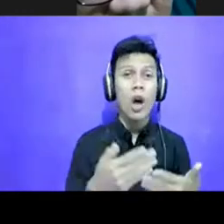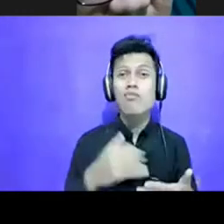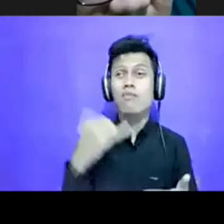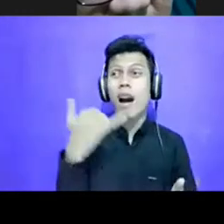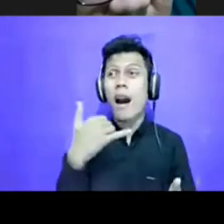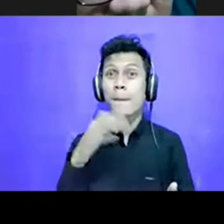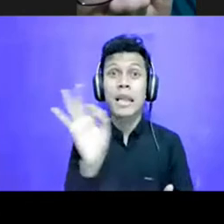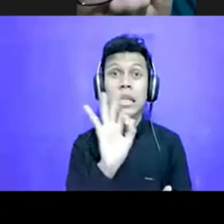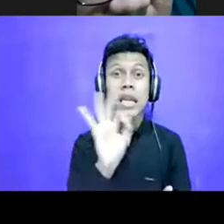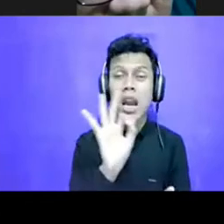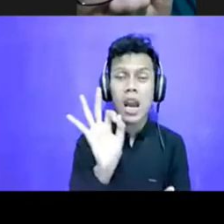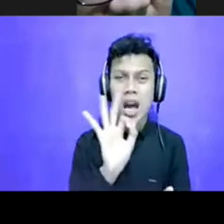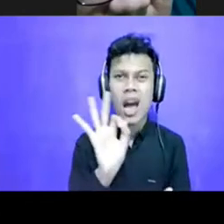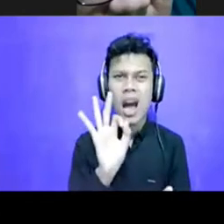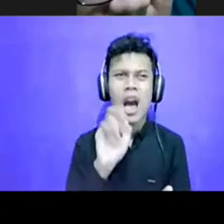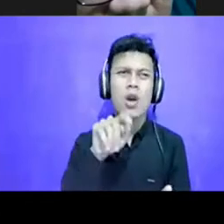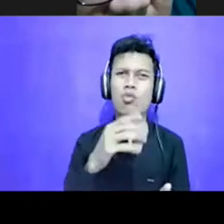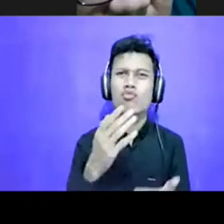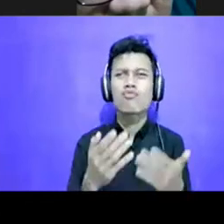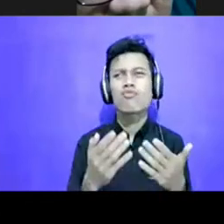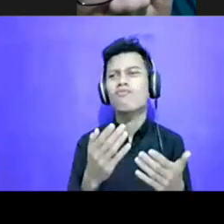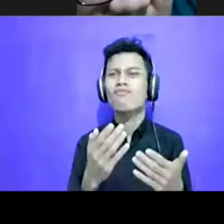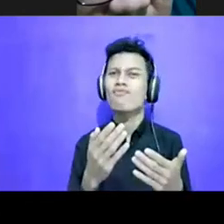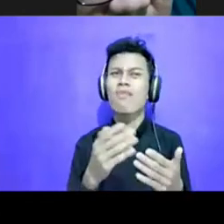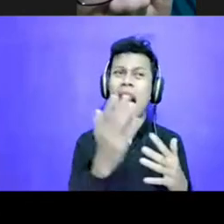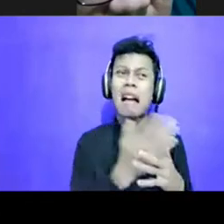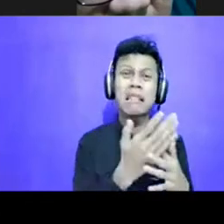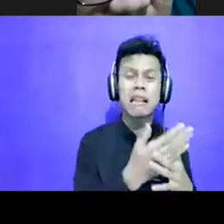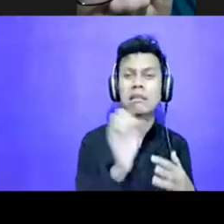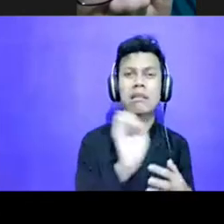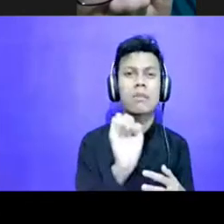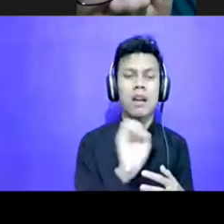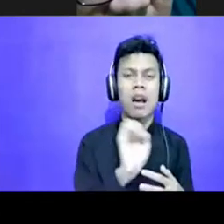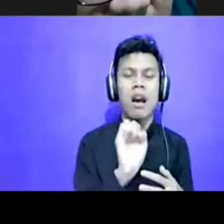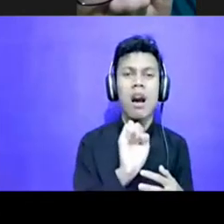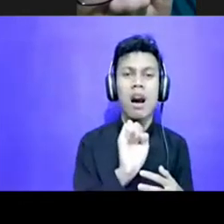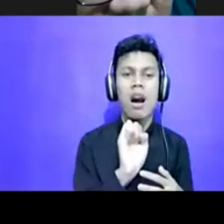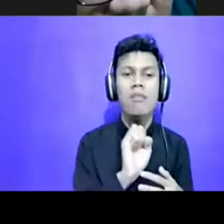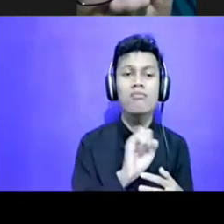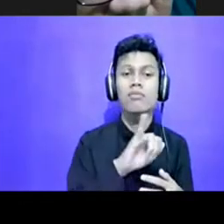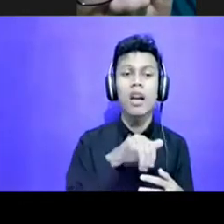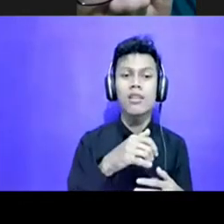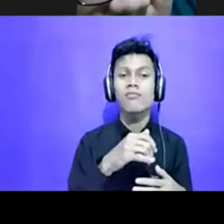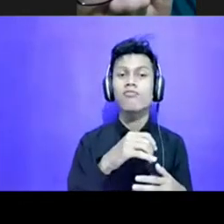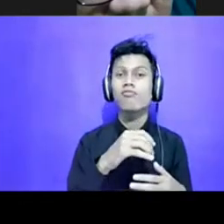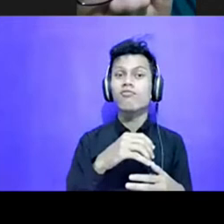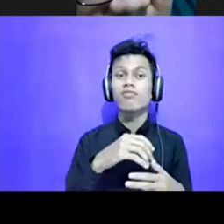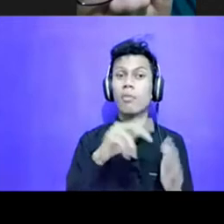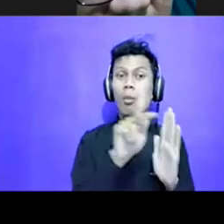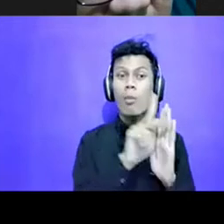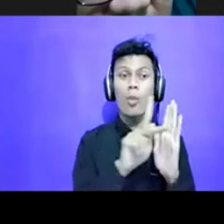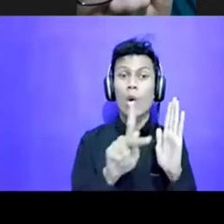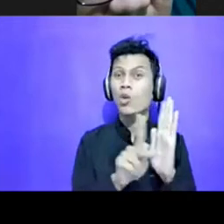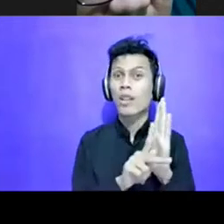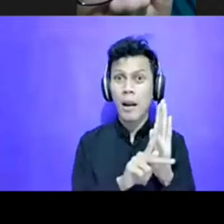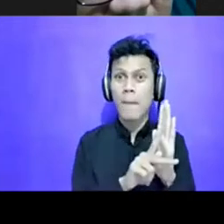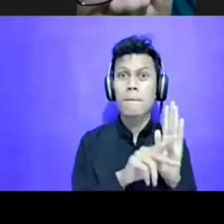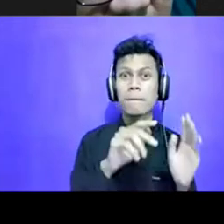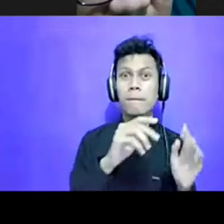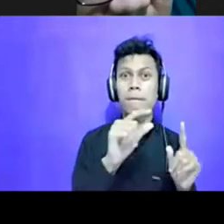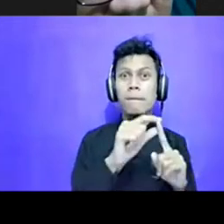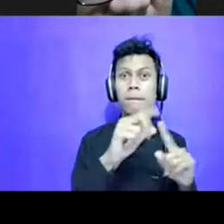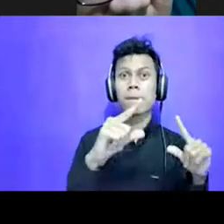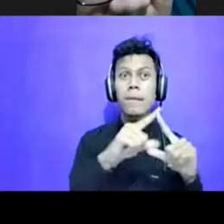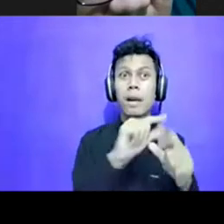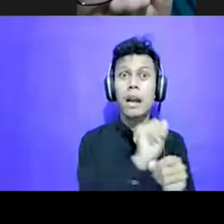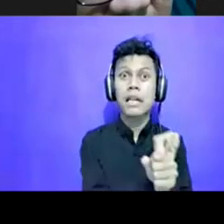untuk daftar, itu mereka juga nggak bisa mengakses gitu. Jadi, sesuatu yang di luar program kartu prakerja, itu bisa kita